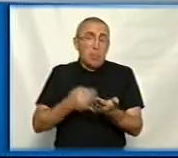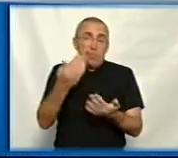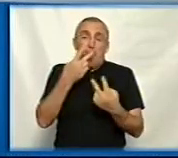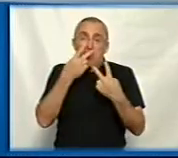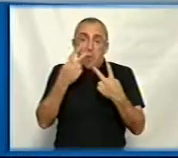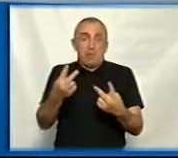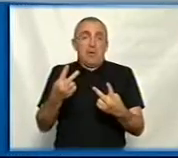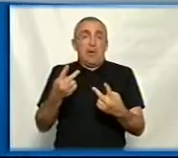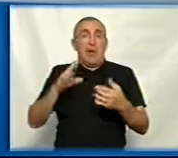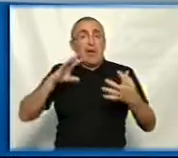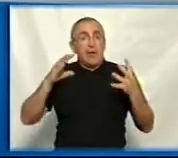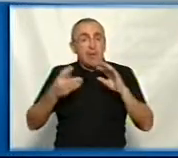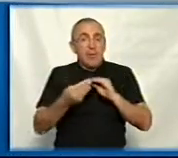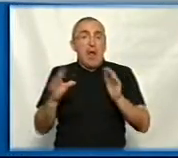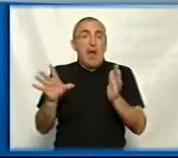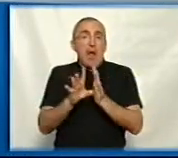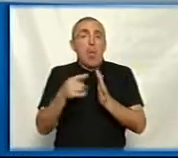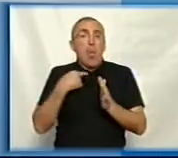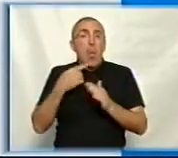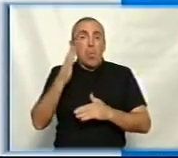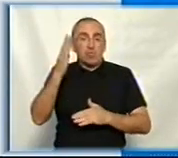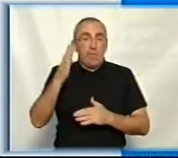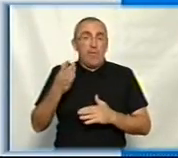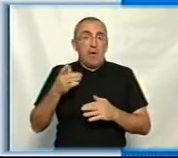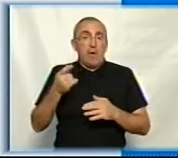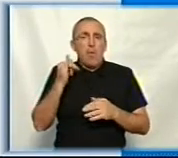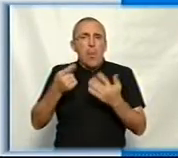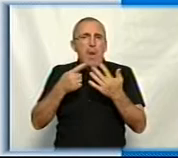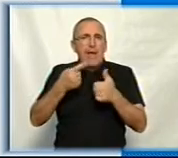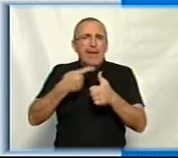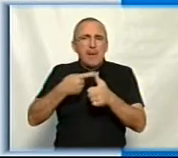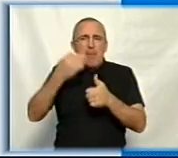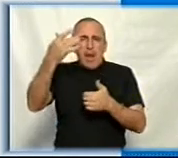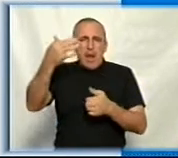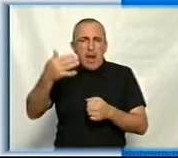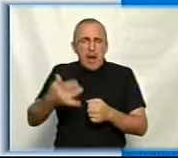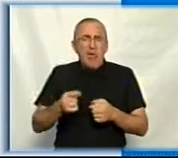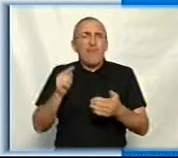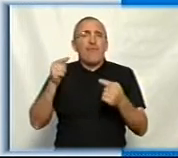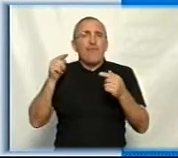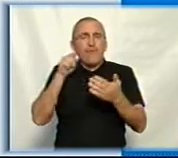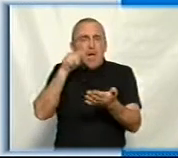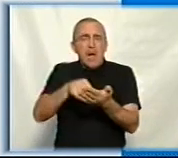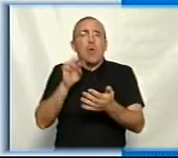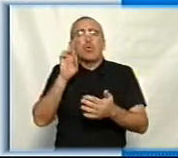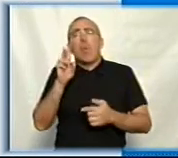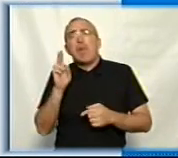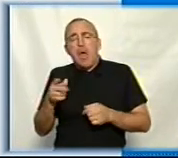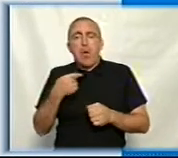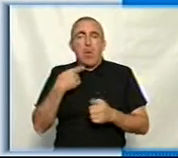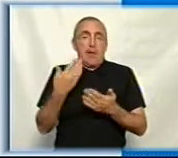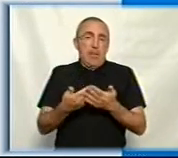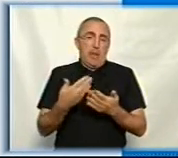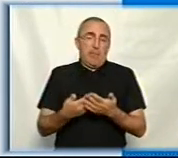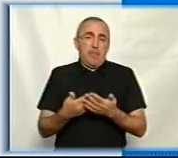подивимося на результати цього електронного голосування. Там поіменно вказано, хто і як голосував. Ну, наприклад,